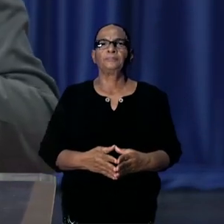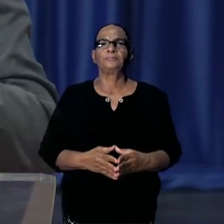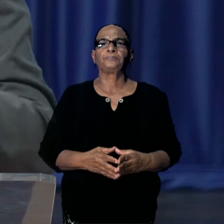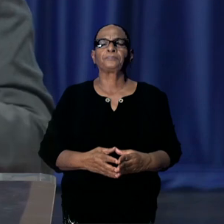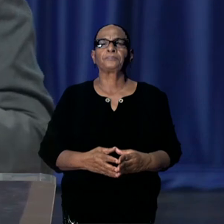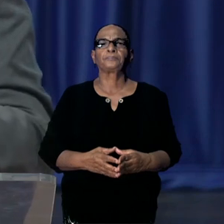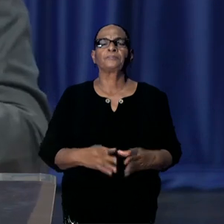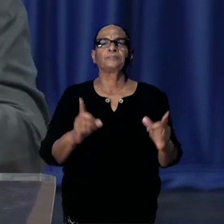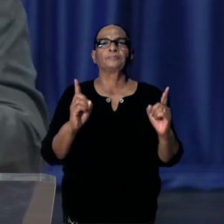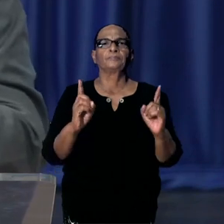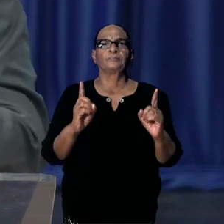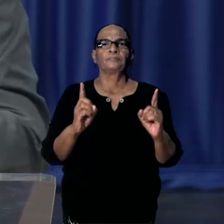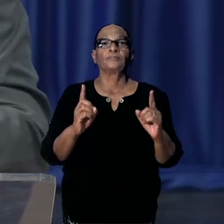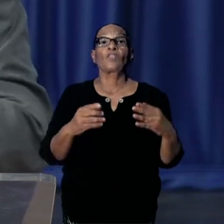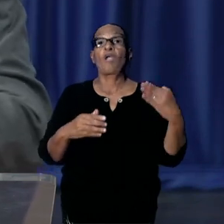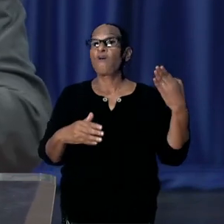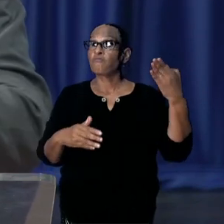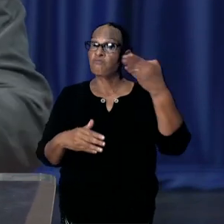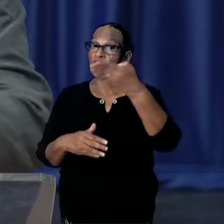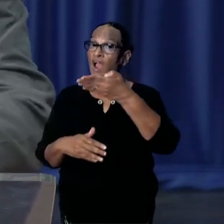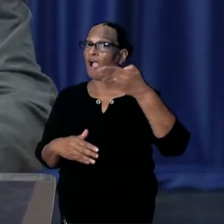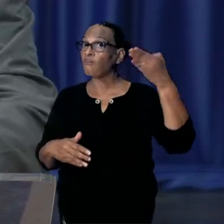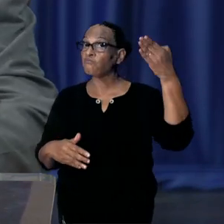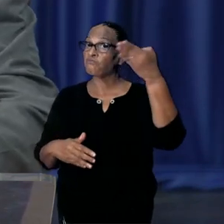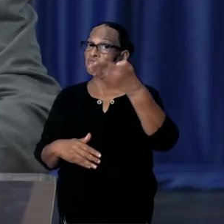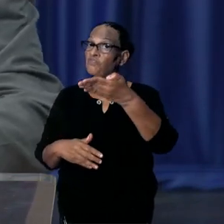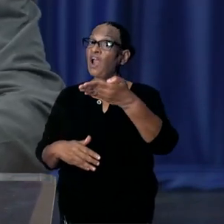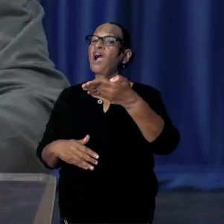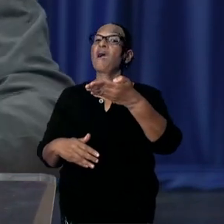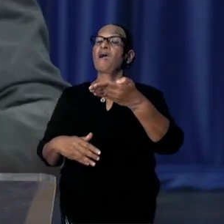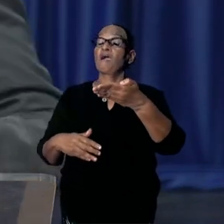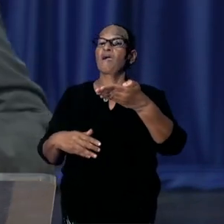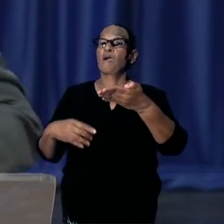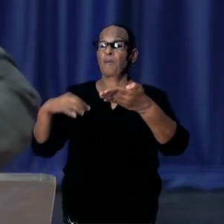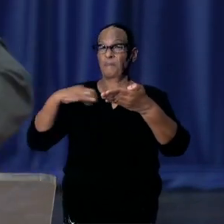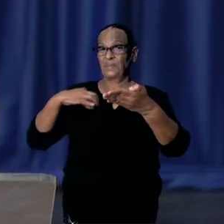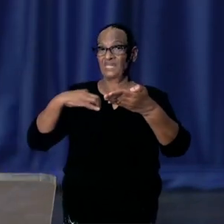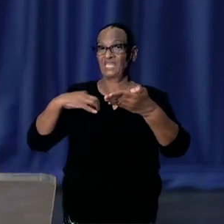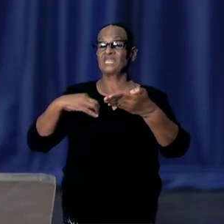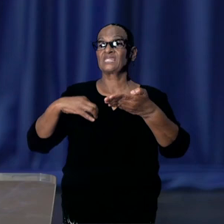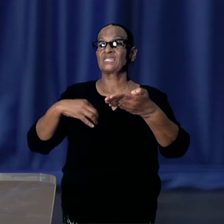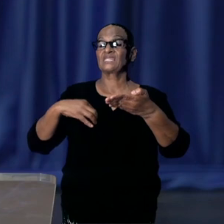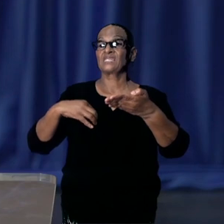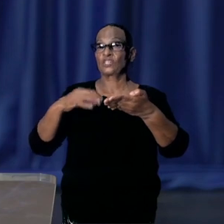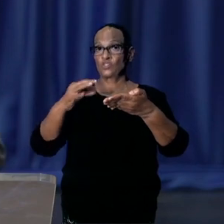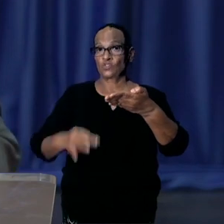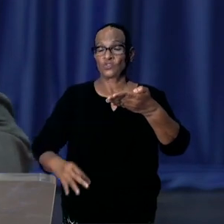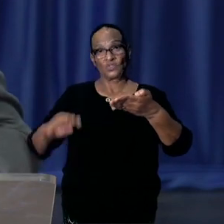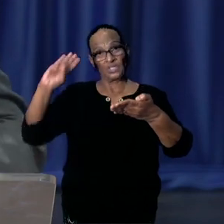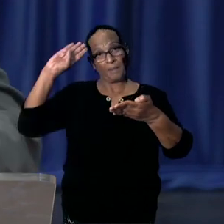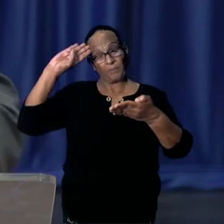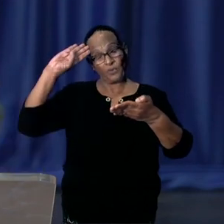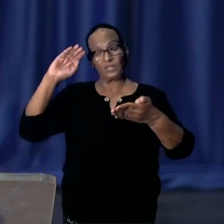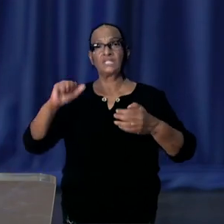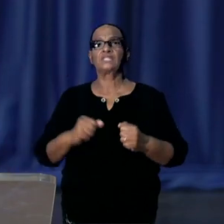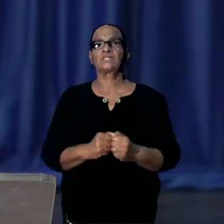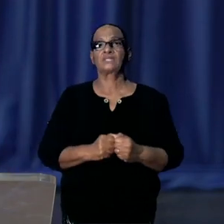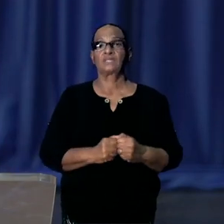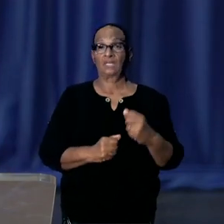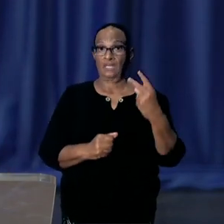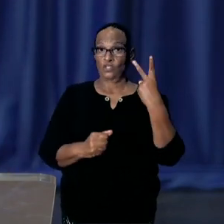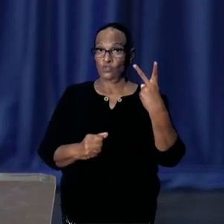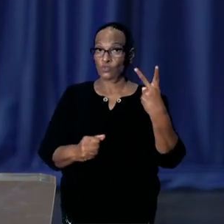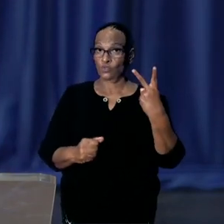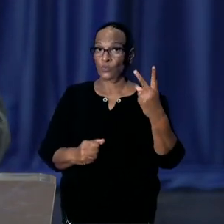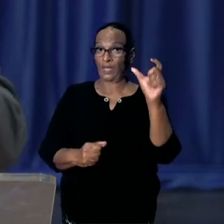De vraag van meneer Bisham, ga ik samen nemen met het van